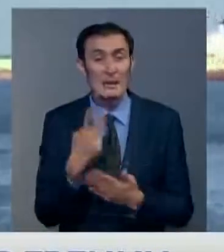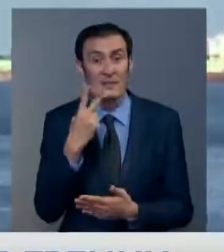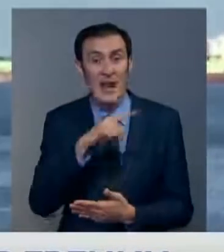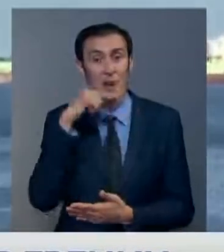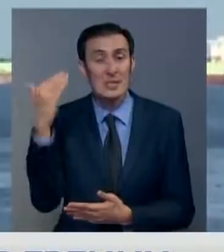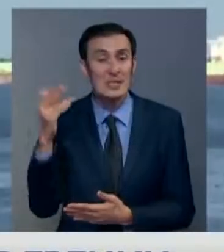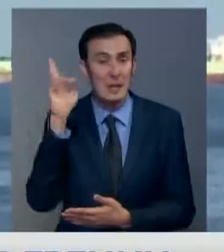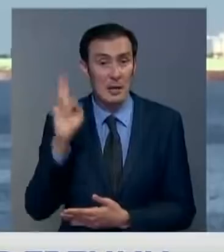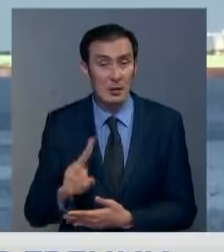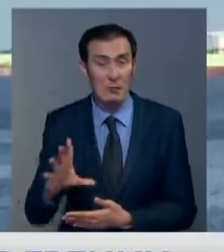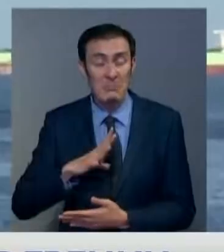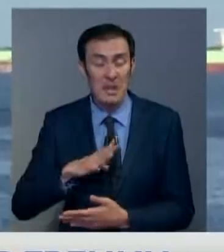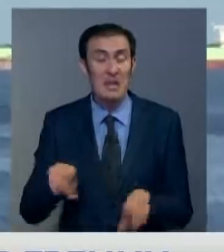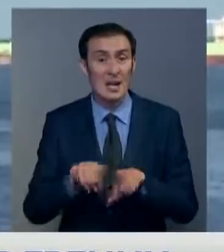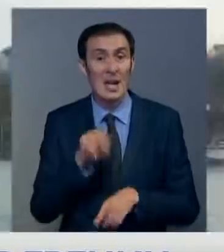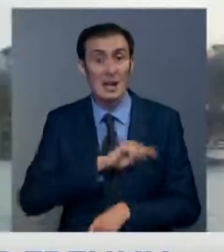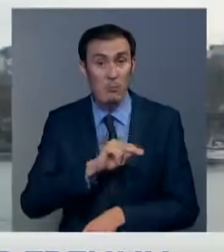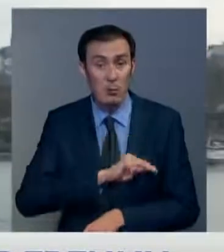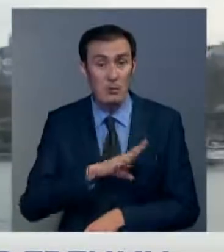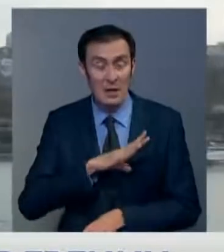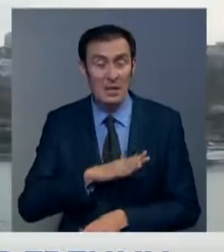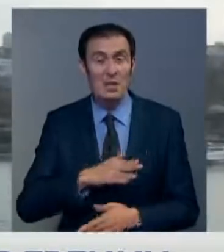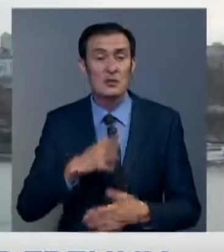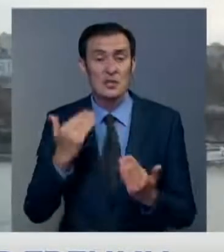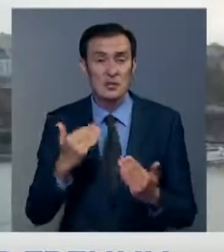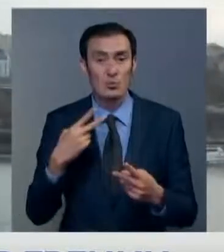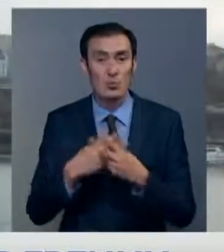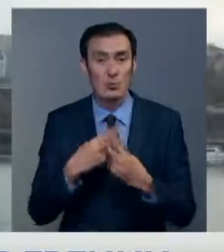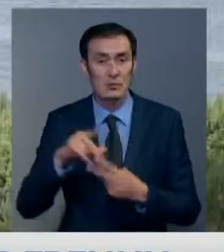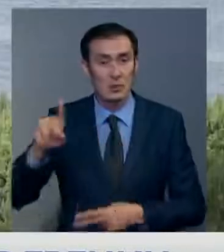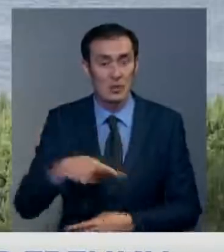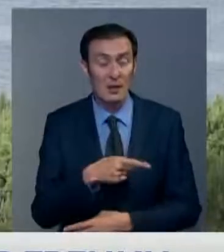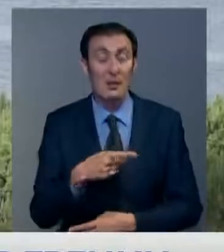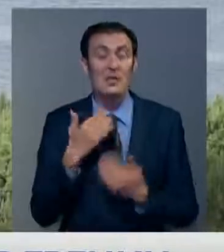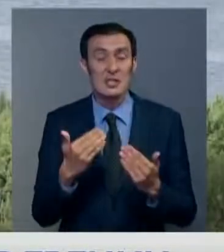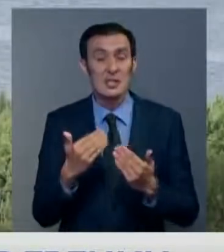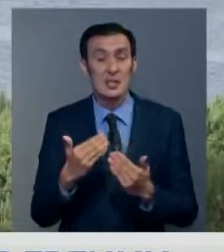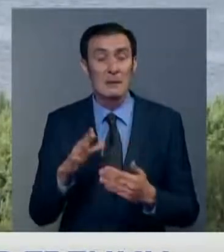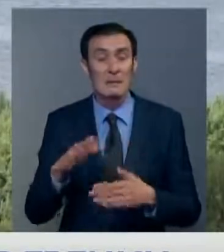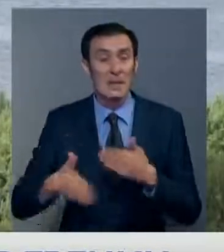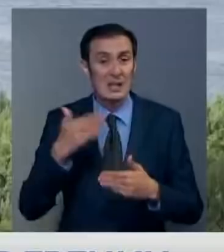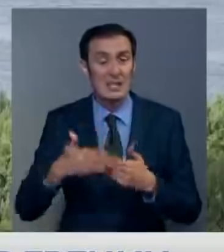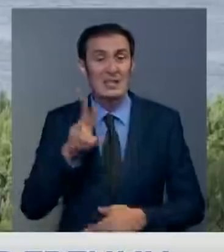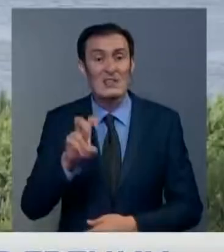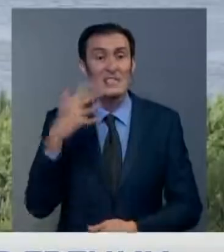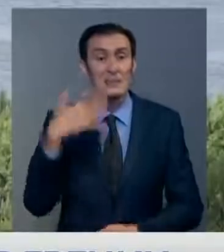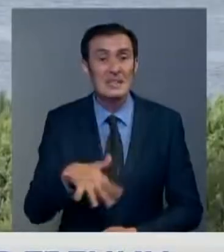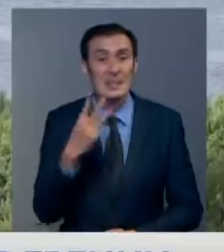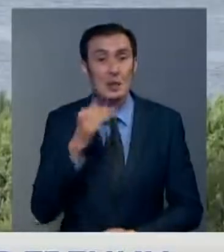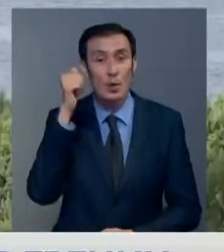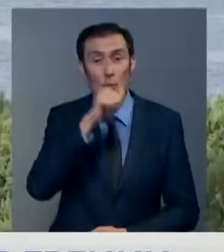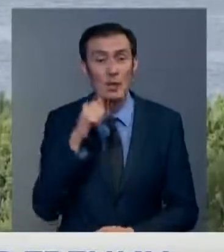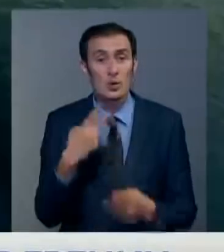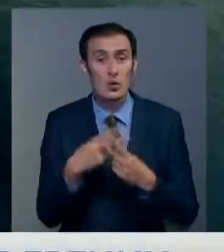российских моряков такая работа закончилась тюремным заключением. За перевозку нельгалов им дали 253 года